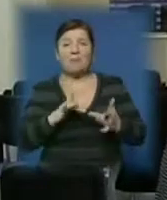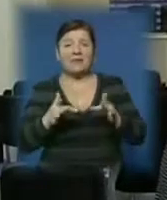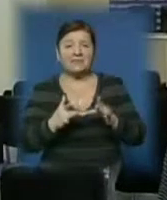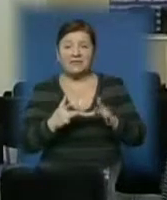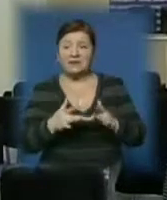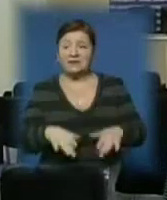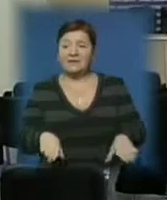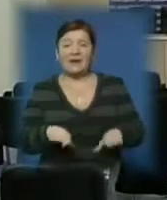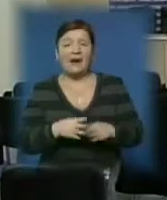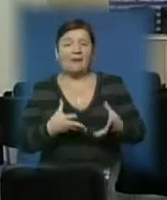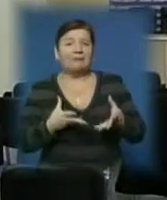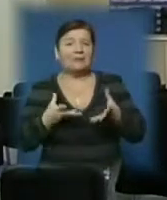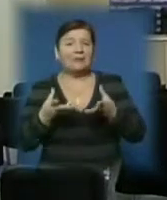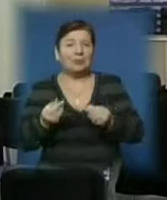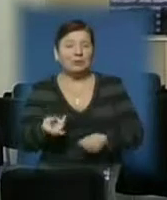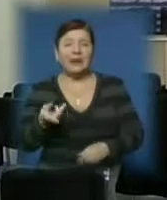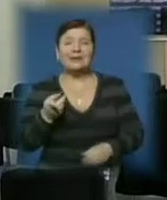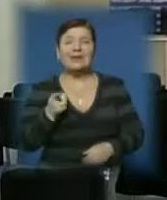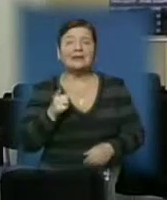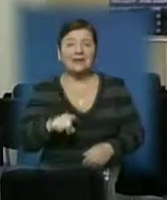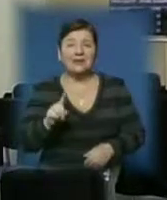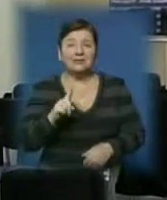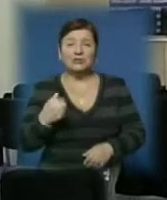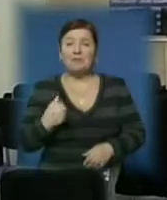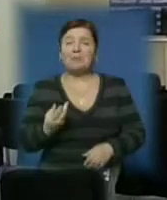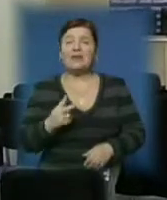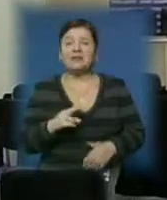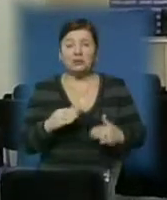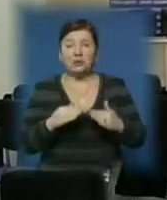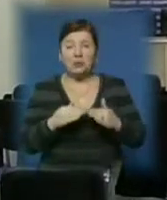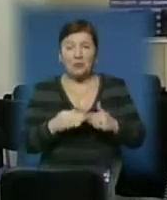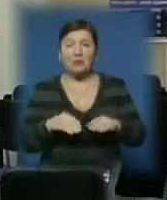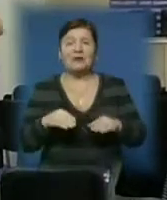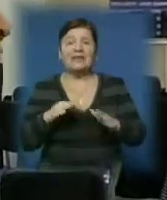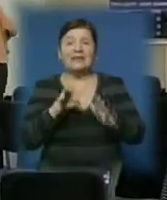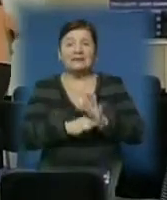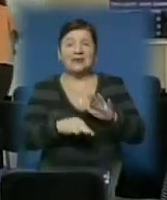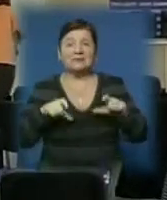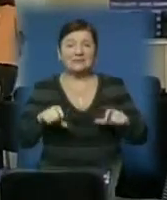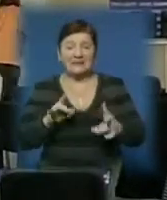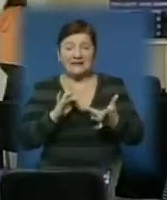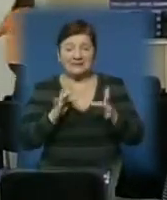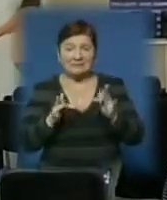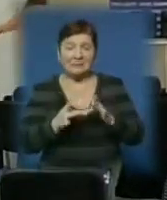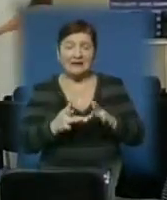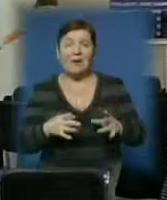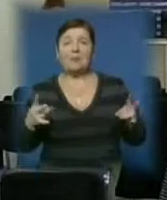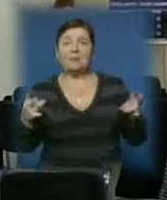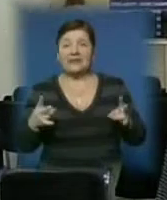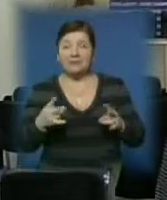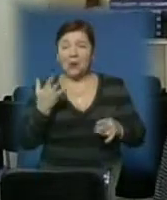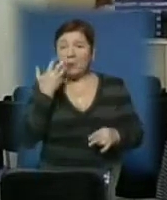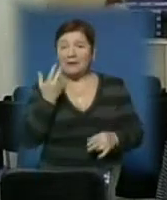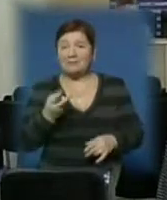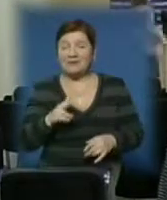чи в нас вдихнуло, надихнуло нас на те, щоб ми прийшли додому і створили свій блог. Хоча я сказав, що я вважаю, це не за потрібно, але коли я прийшов додому,